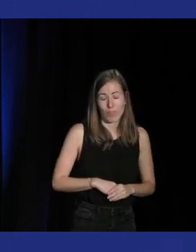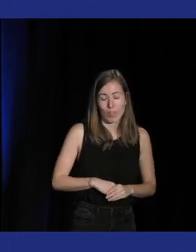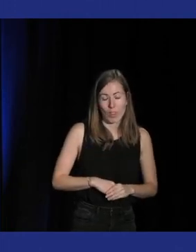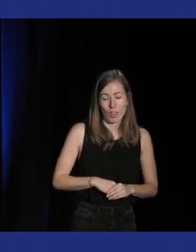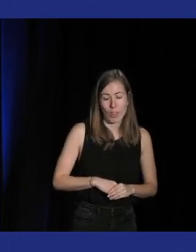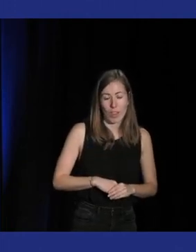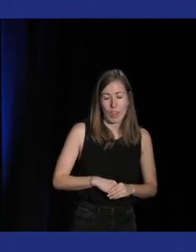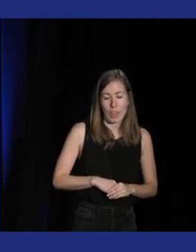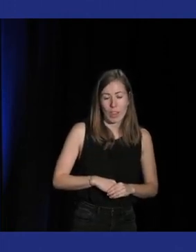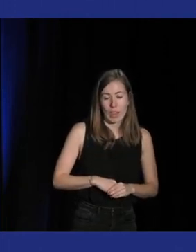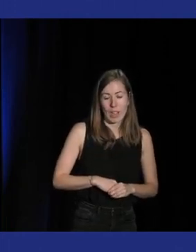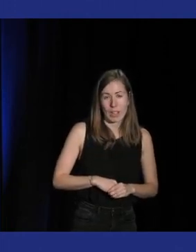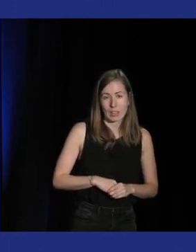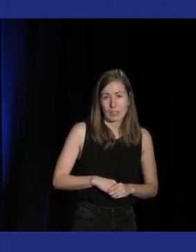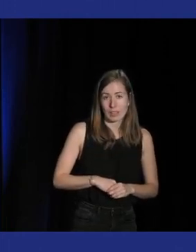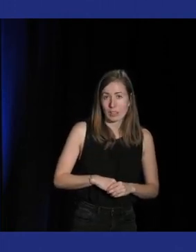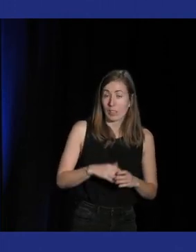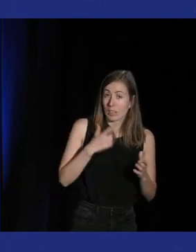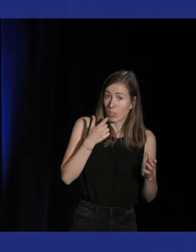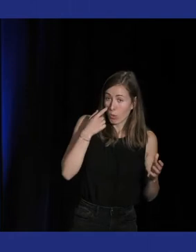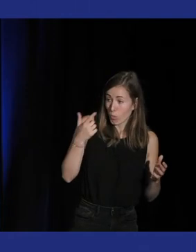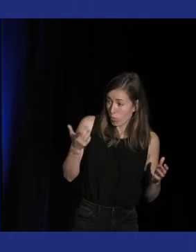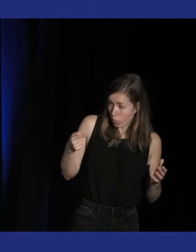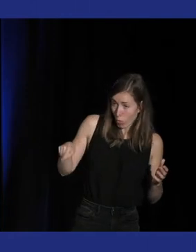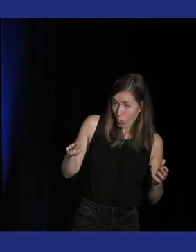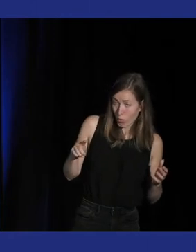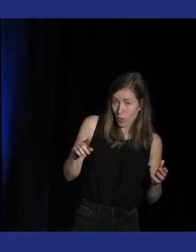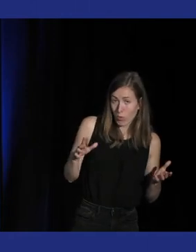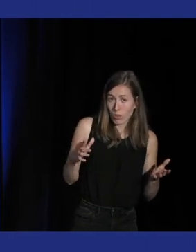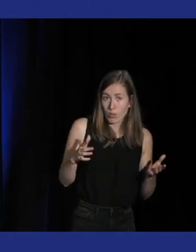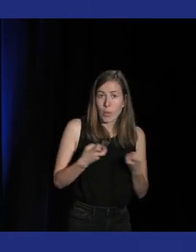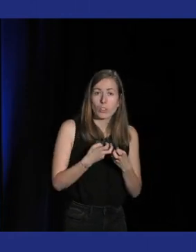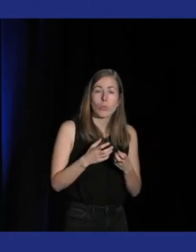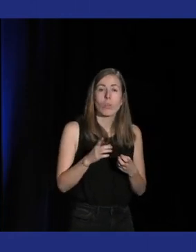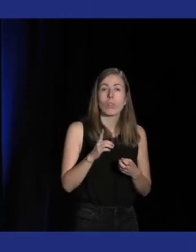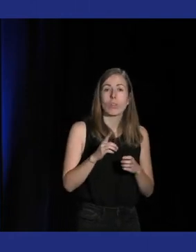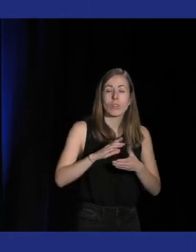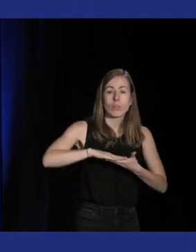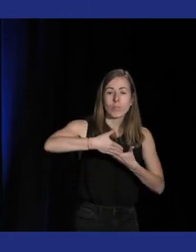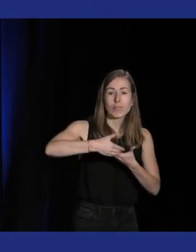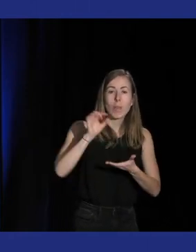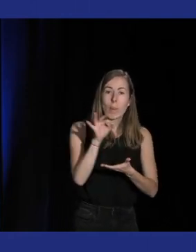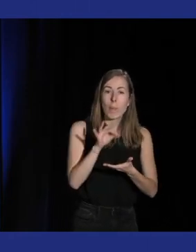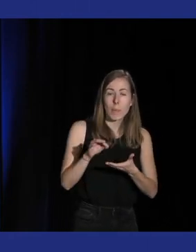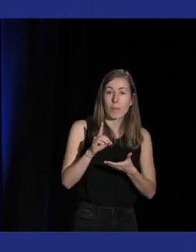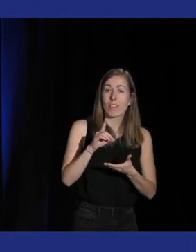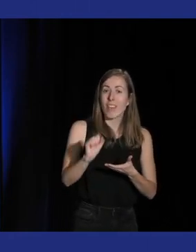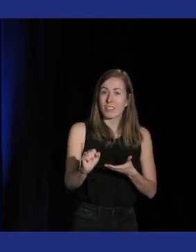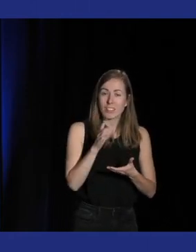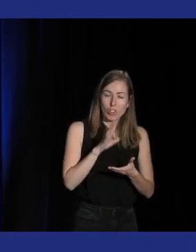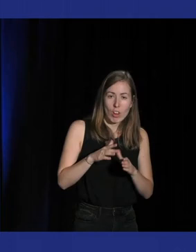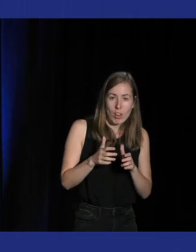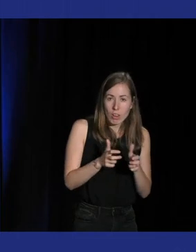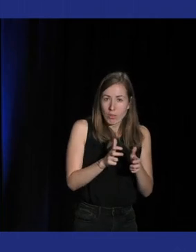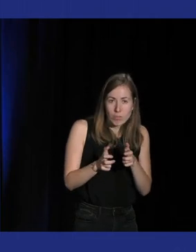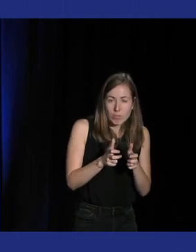nouveau type de gameplay ça permet aussi de relancer le genre par exemple il y a eu beaucoup de jeux de rythme sur DS donc avec l'écran tactile donc sur Wii avec l'interaction directement